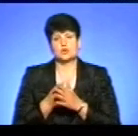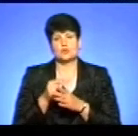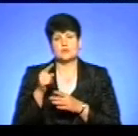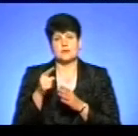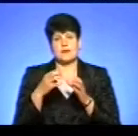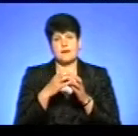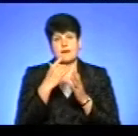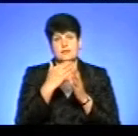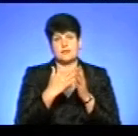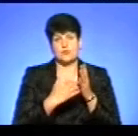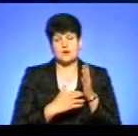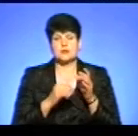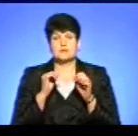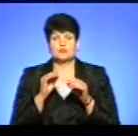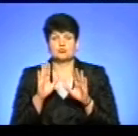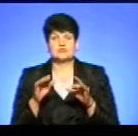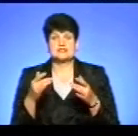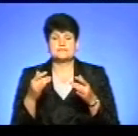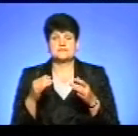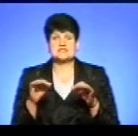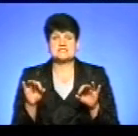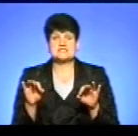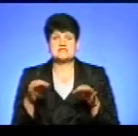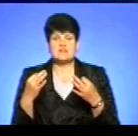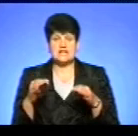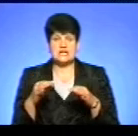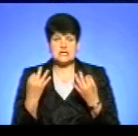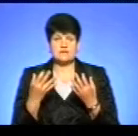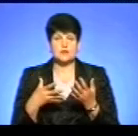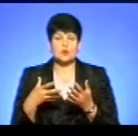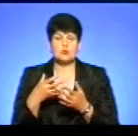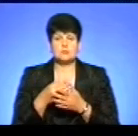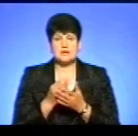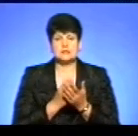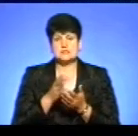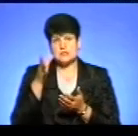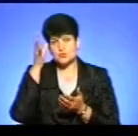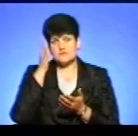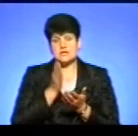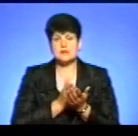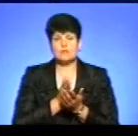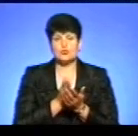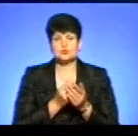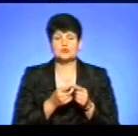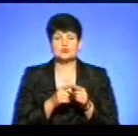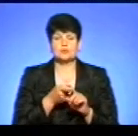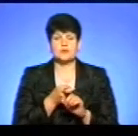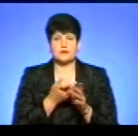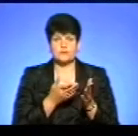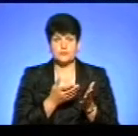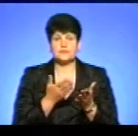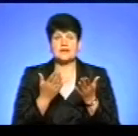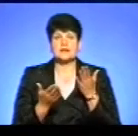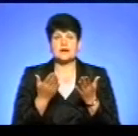категорій, які би могли бути звільнені від оплати за освітні послуги з цього приводу. І